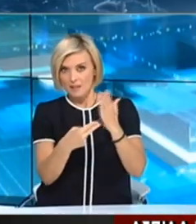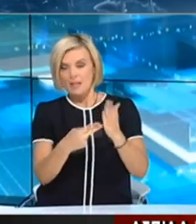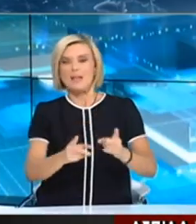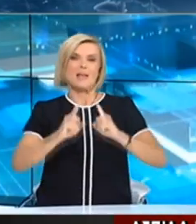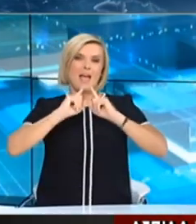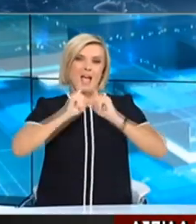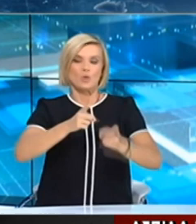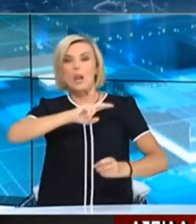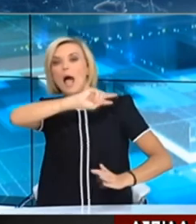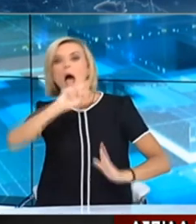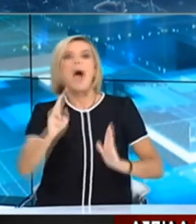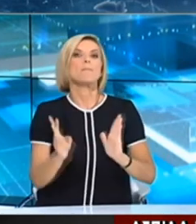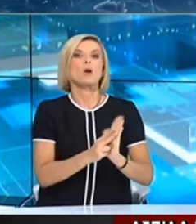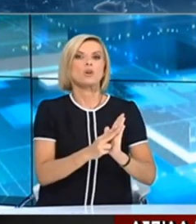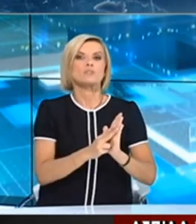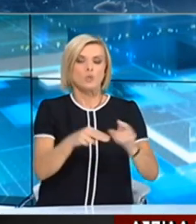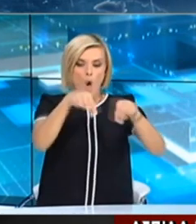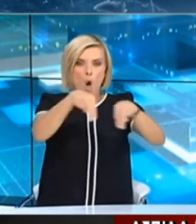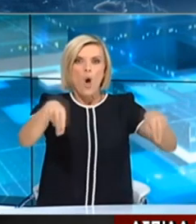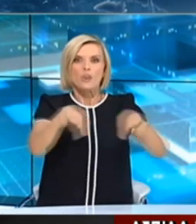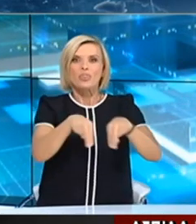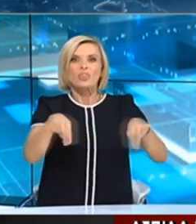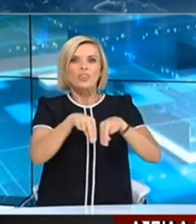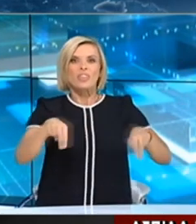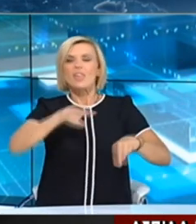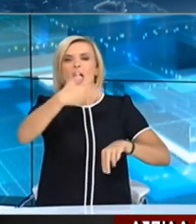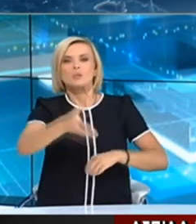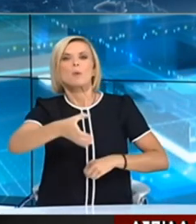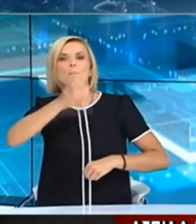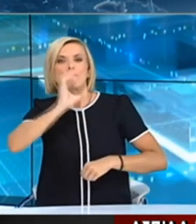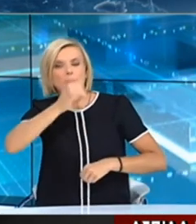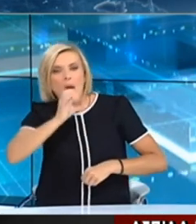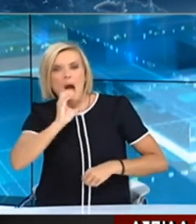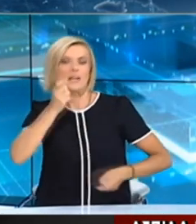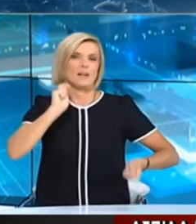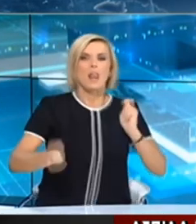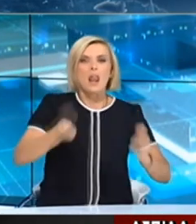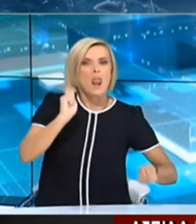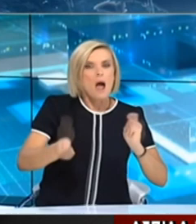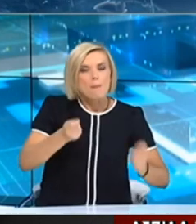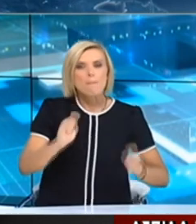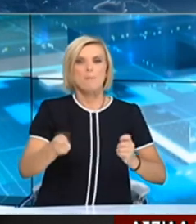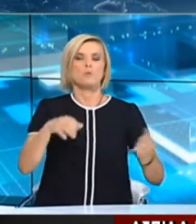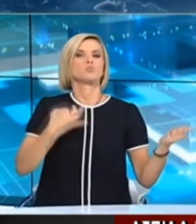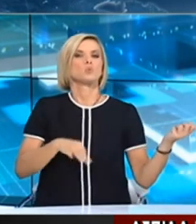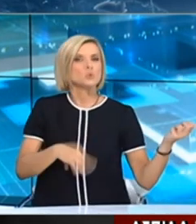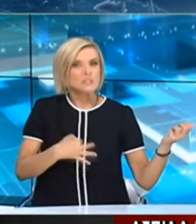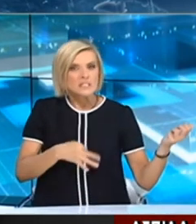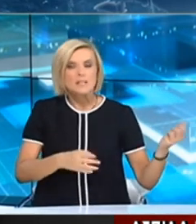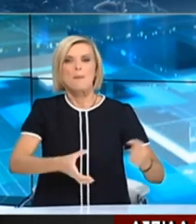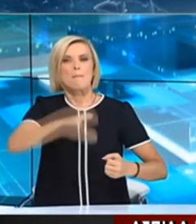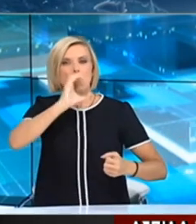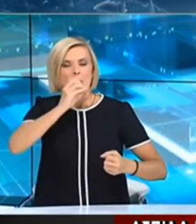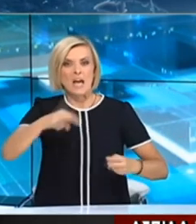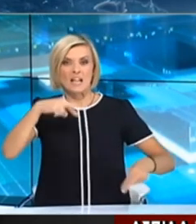απαγόρευση όρθιων πελατών σε όλα τα νυχτερινά κέντρα, μπαρ, κλαμπ, κέντρα ζωντανής μουσικής, μπαρ,